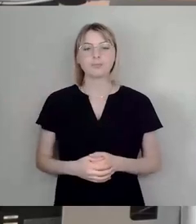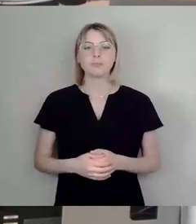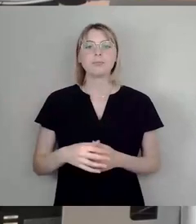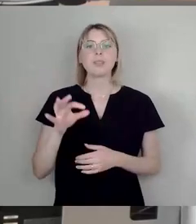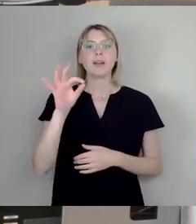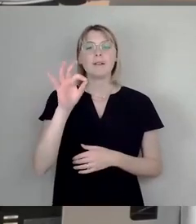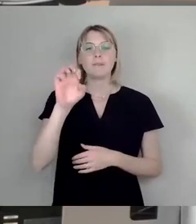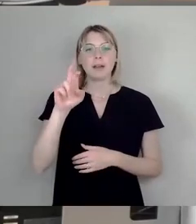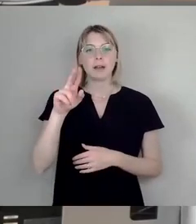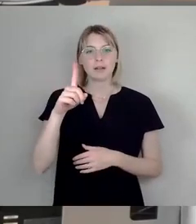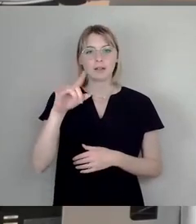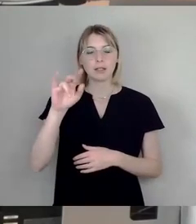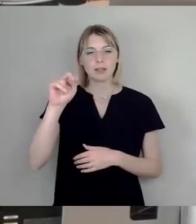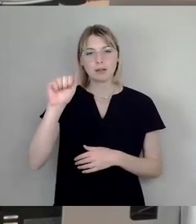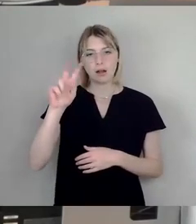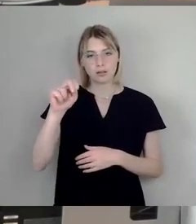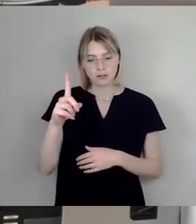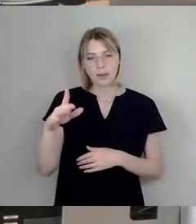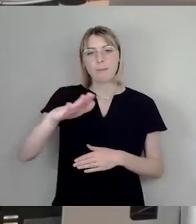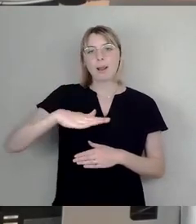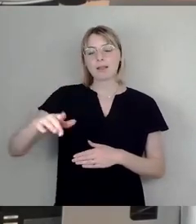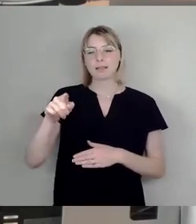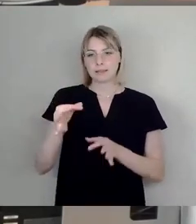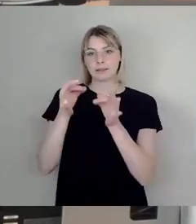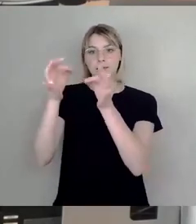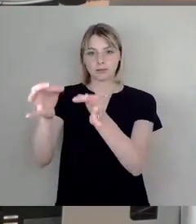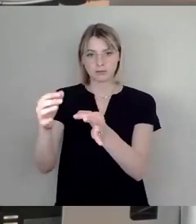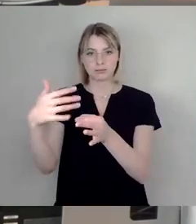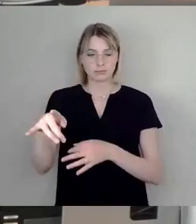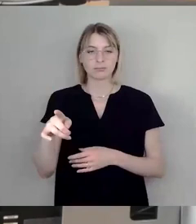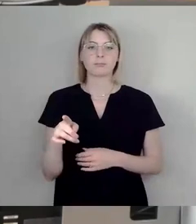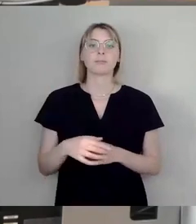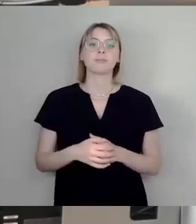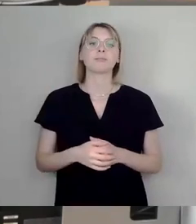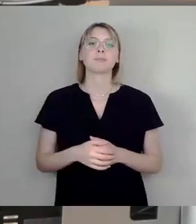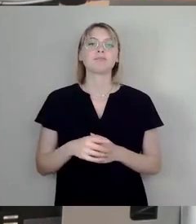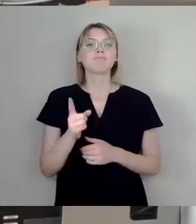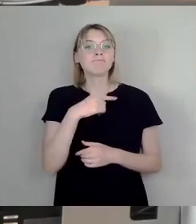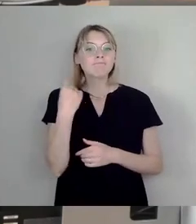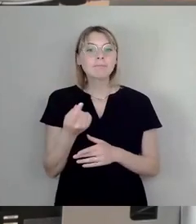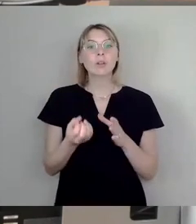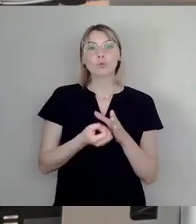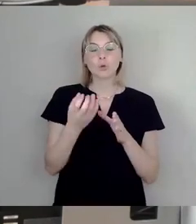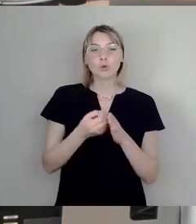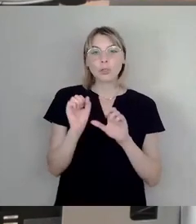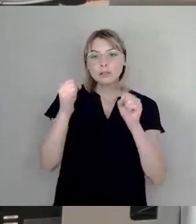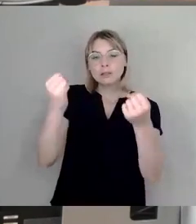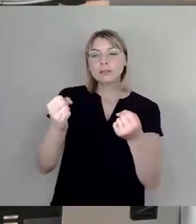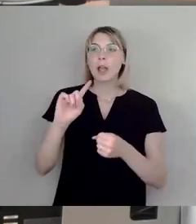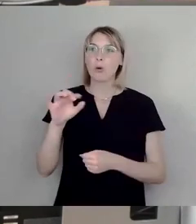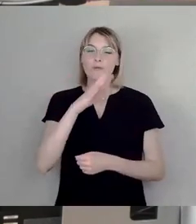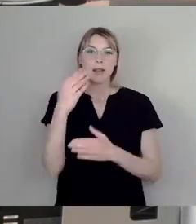verbracht werden. Wir als Kulturschaffende lernen auch immer neu, aber wir kriegen ein